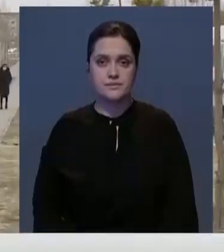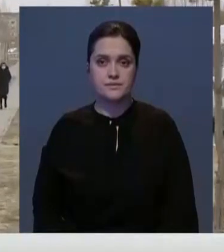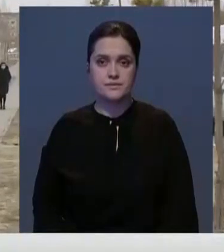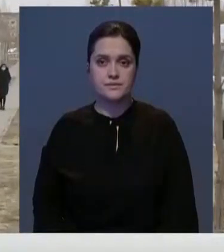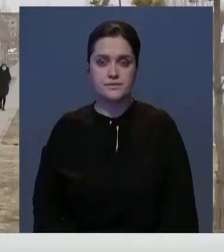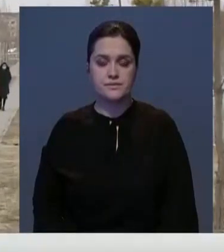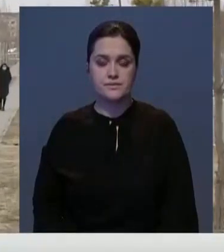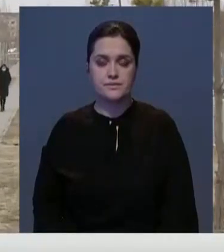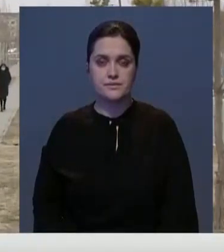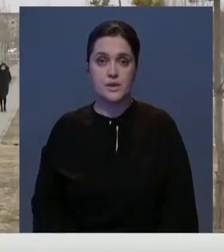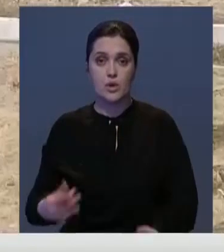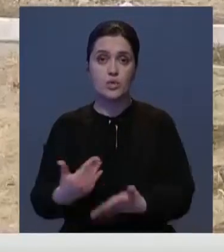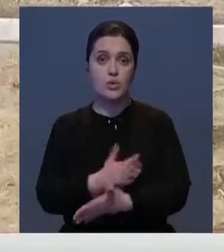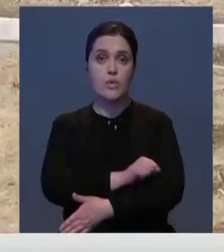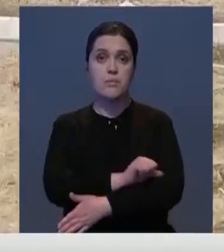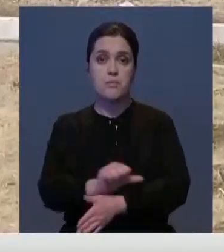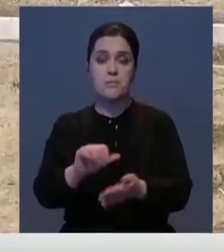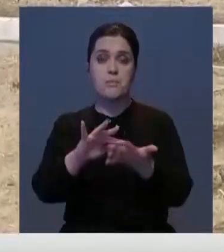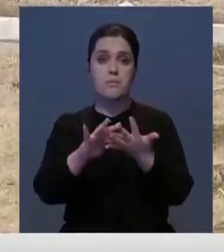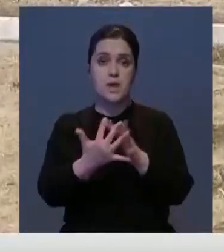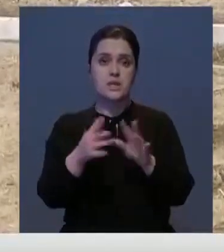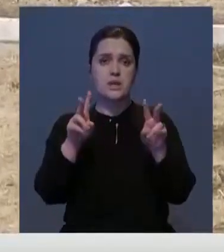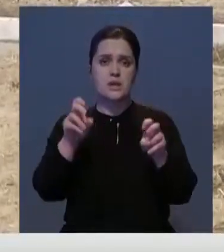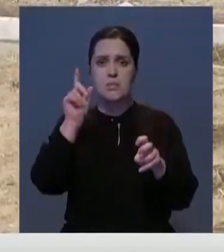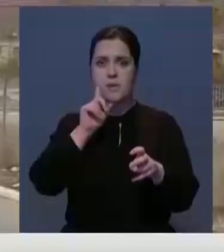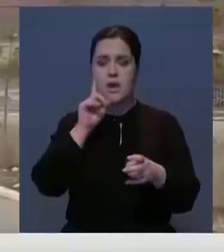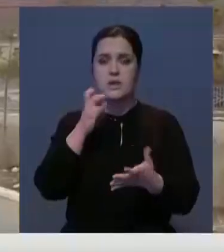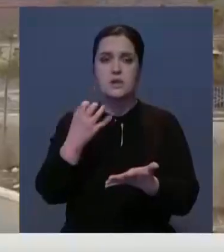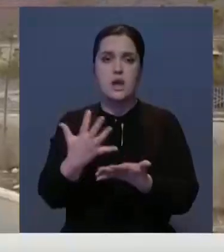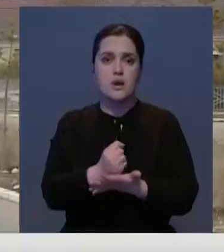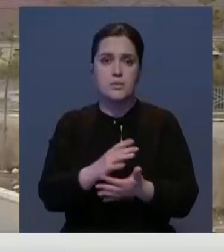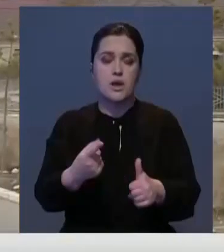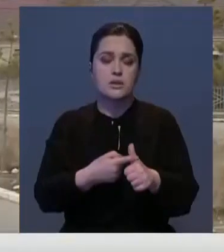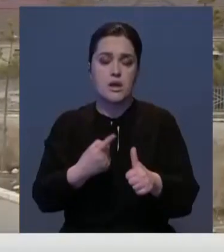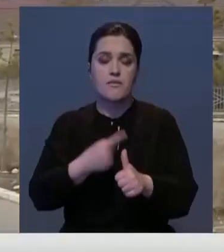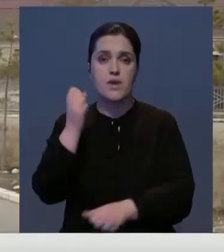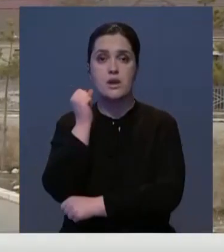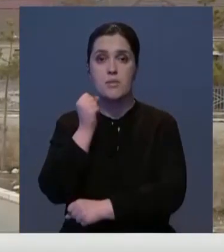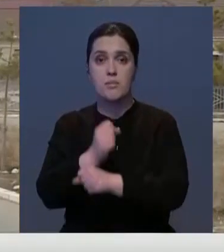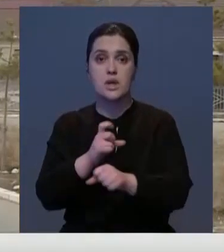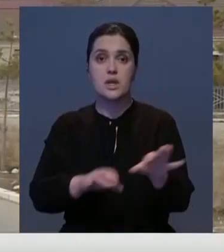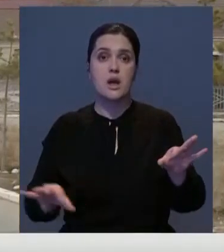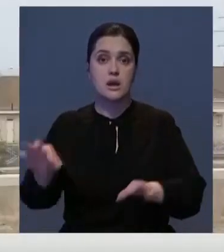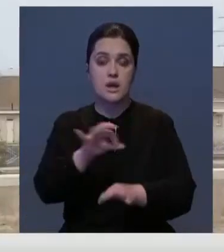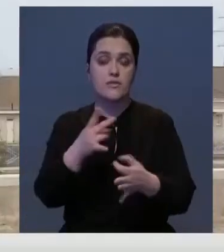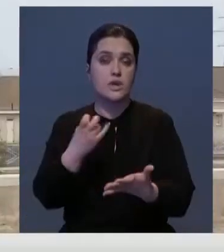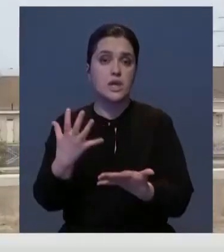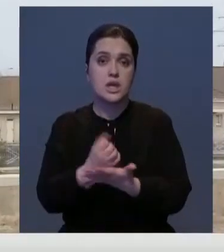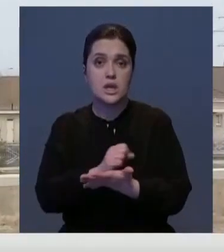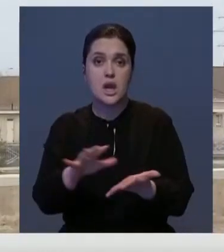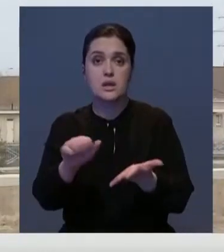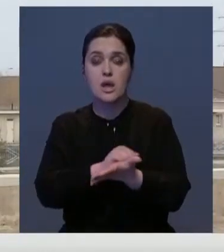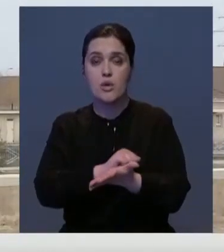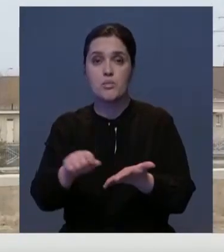У нового приграничного поселка Нуркент статус еще не определен. Название рабочее, соответственно, на картах его не найти. А в